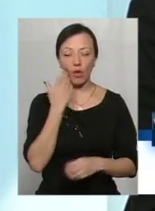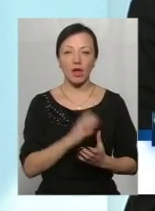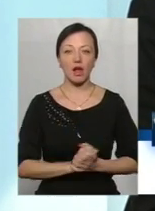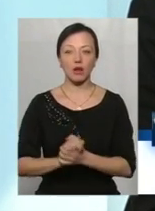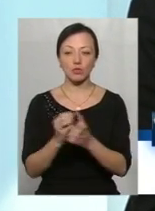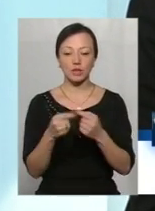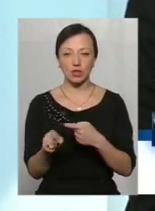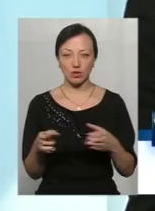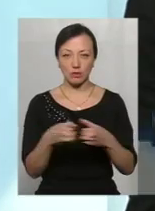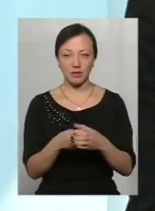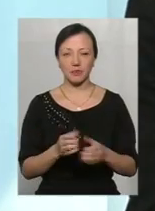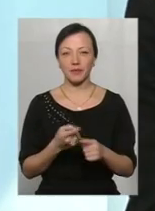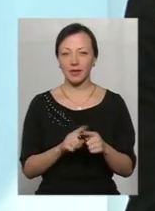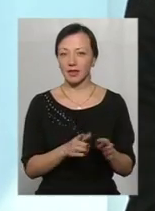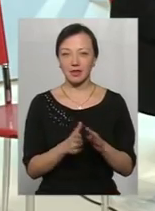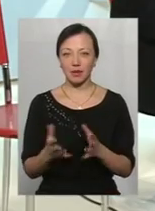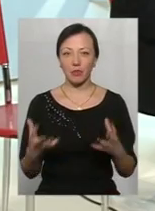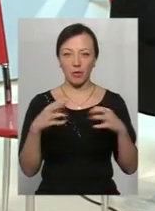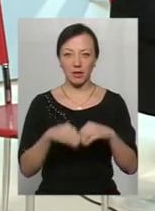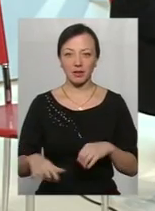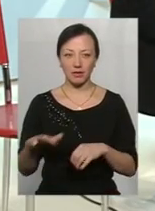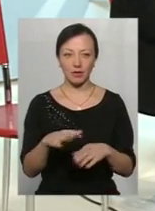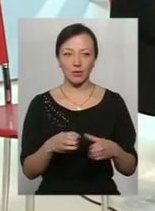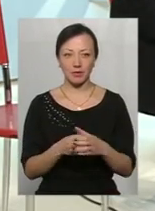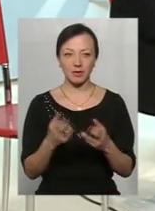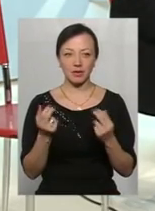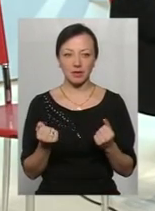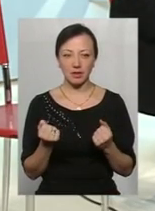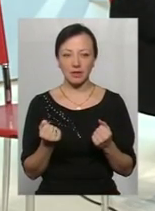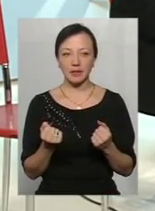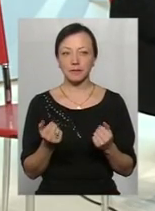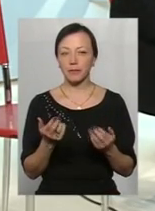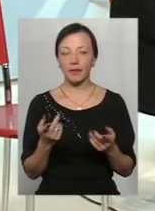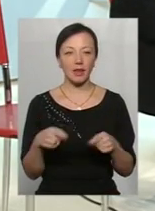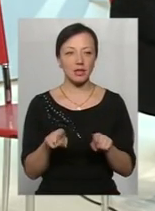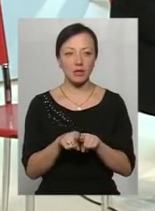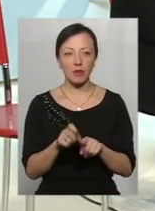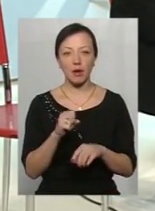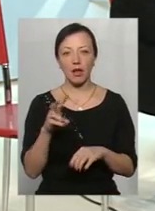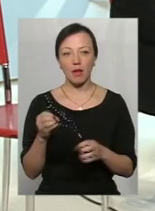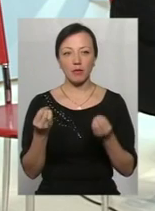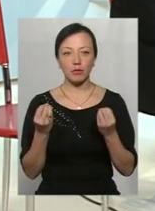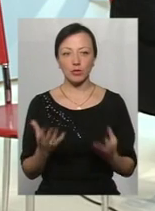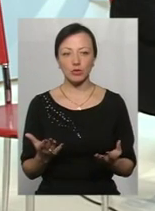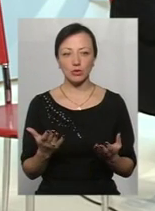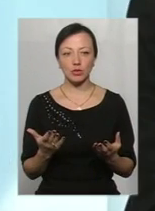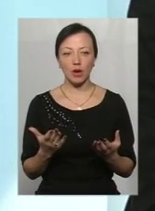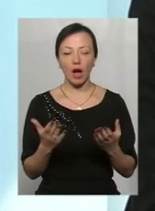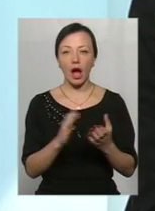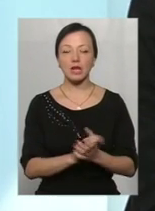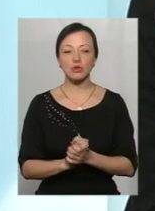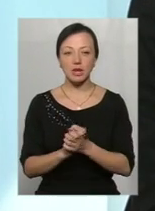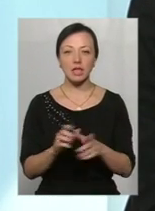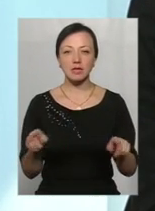разом з іншими. Це та сама система об'єднаної територіальної громади, щоб підстояти свої права. Але просто дійсно асоціації